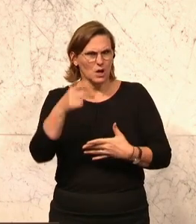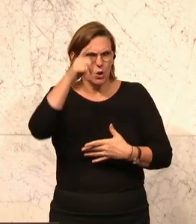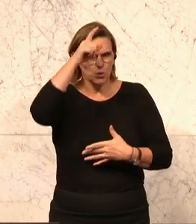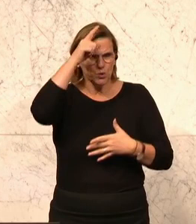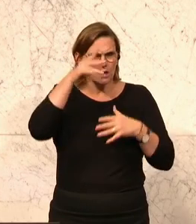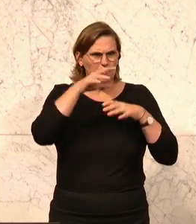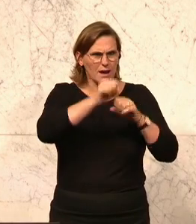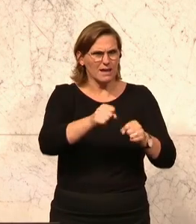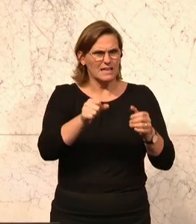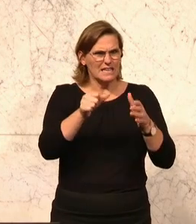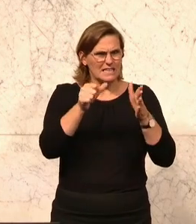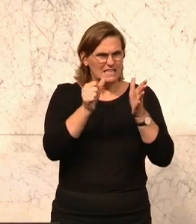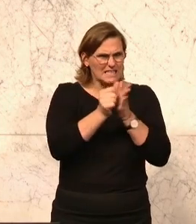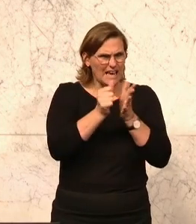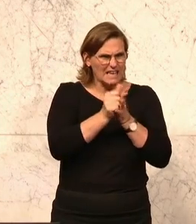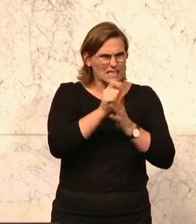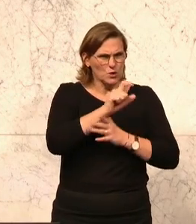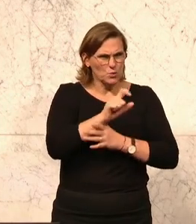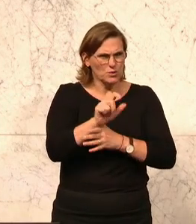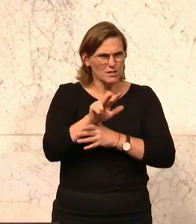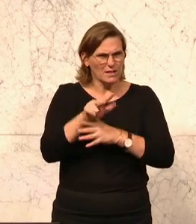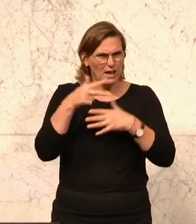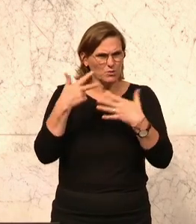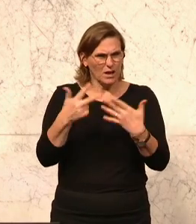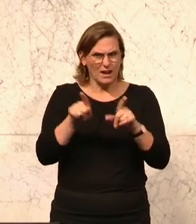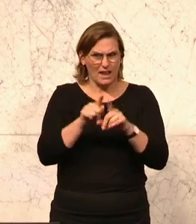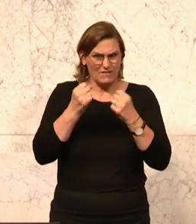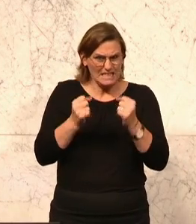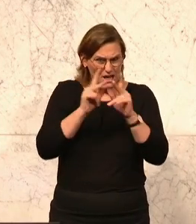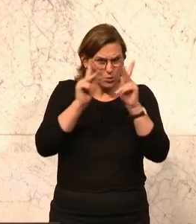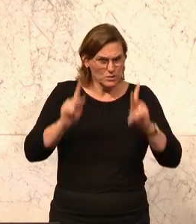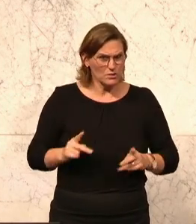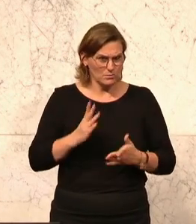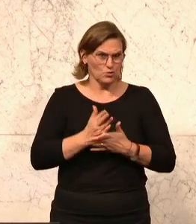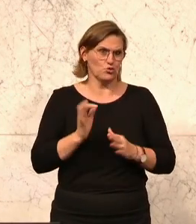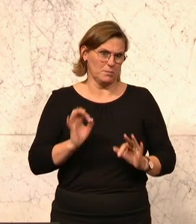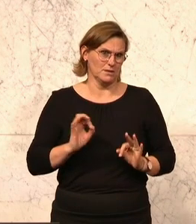1683 als ihr Sicherheitskonzept zu nennen, ist schon eine Spezialität.